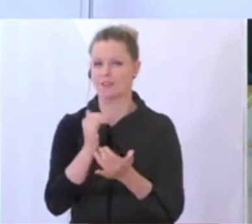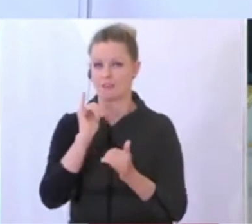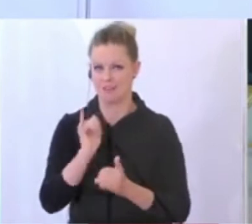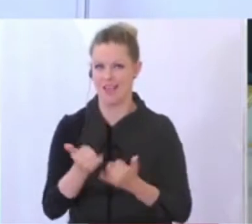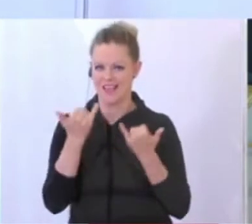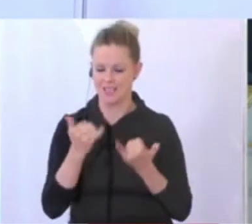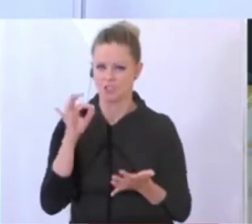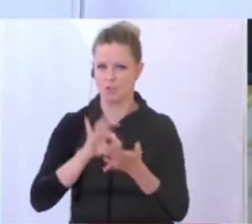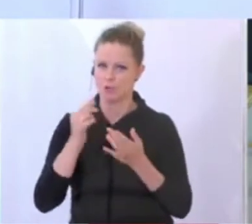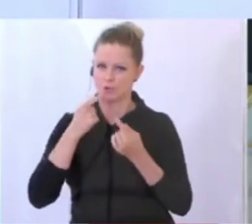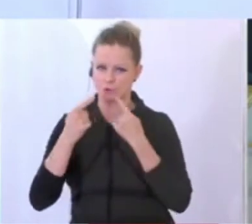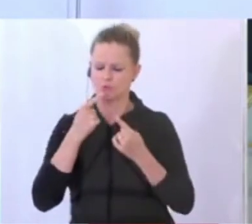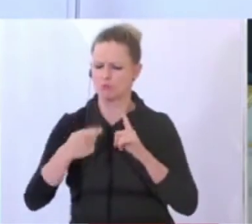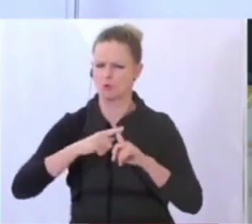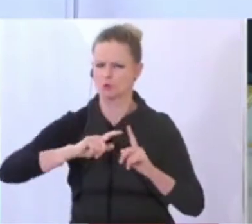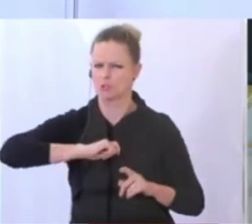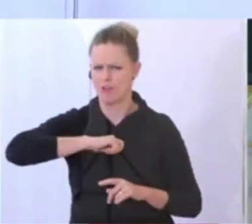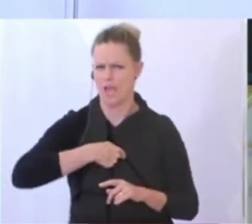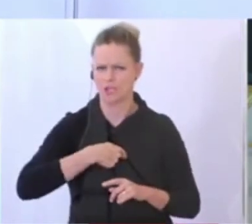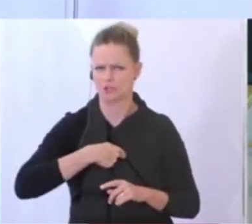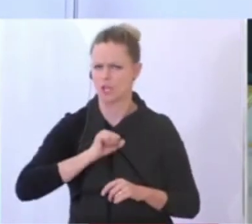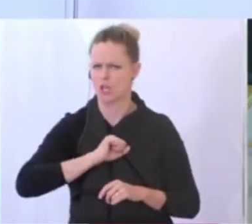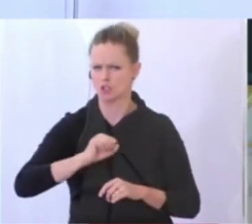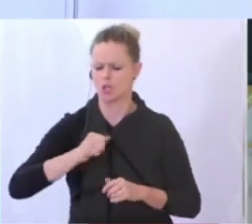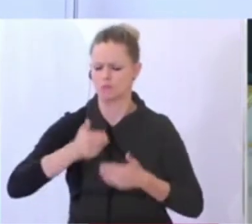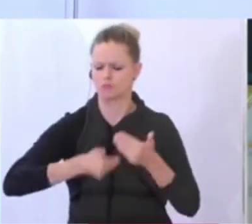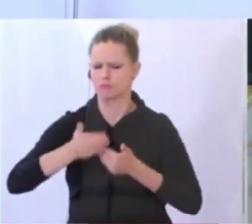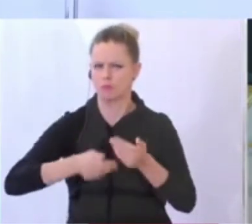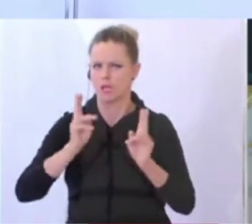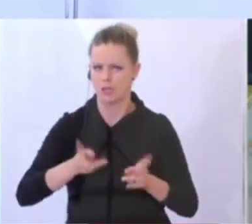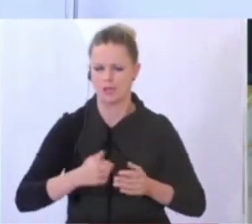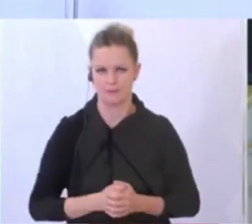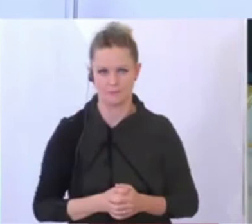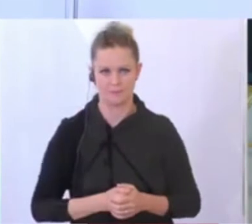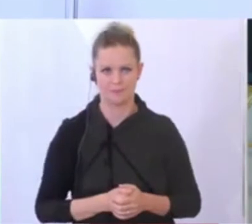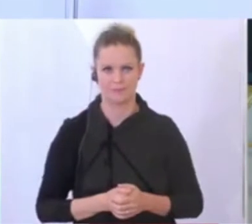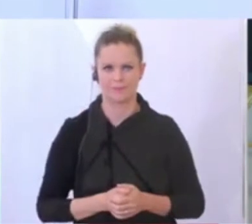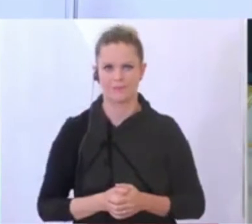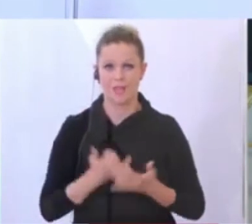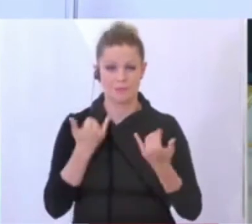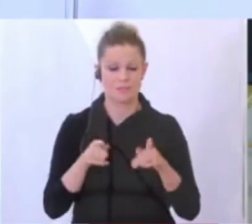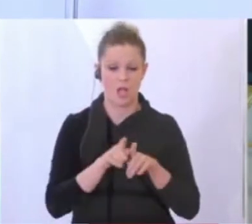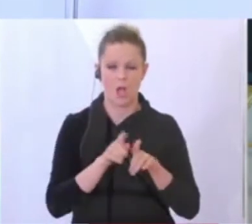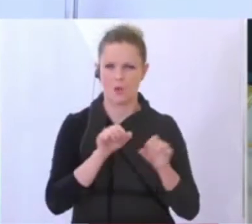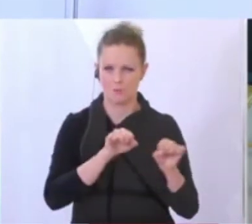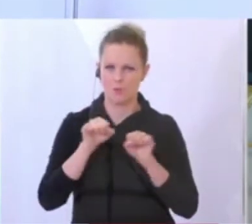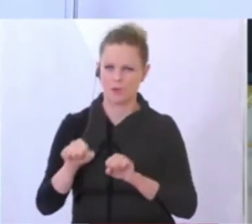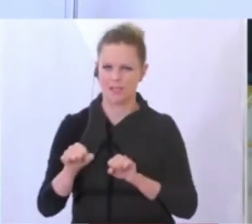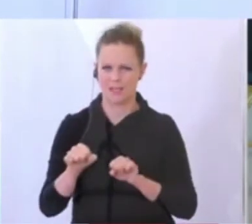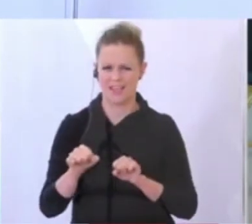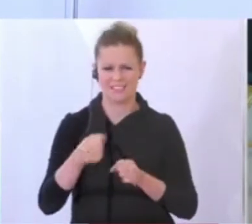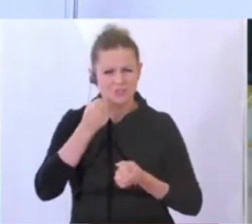besprochen. Und ich bin zuversichtlich, dass wir da rasch vorankommen. Jetzt hätte es schon die Möglichkeit gegeben, bei allen